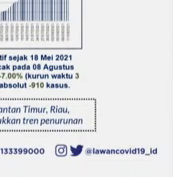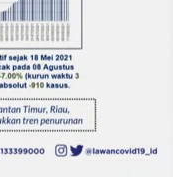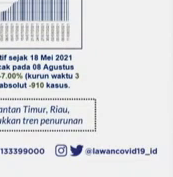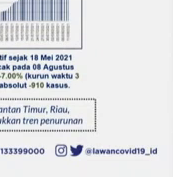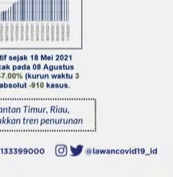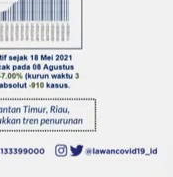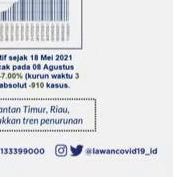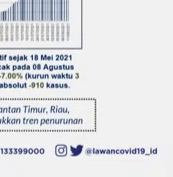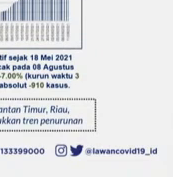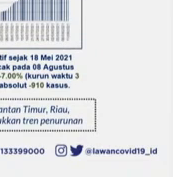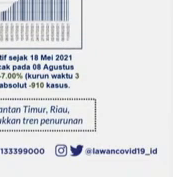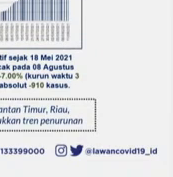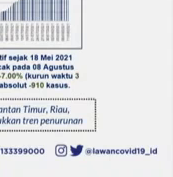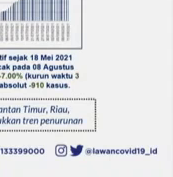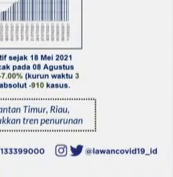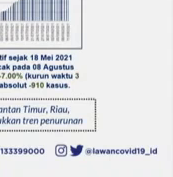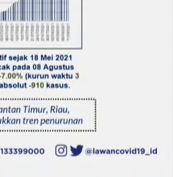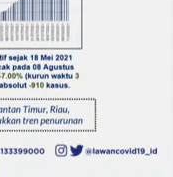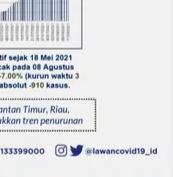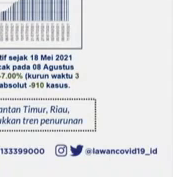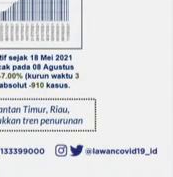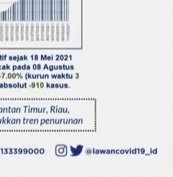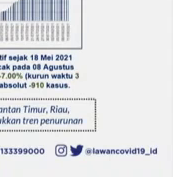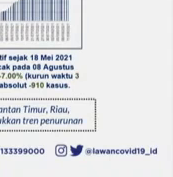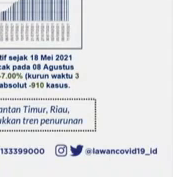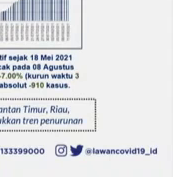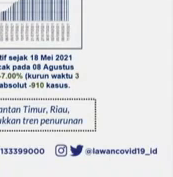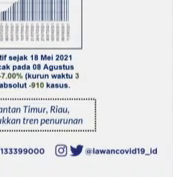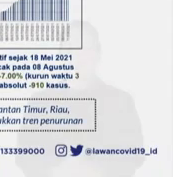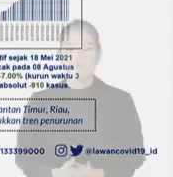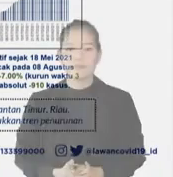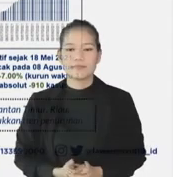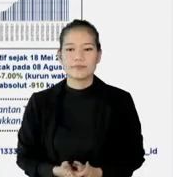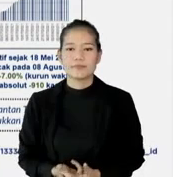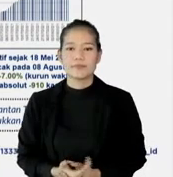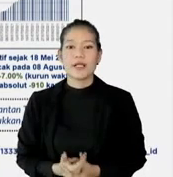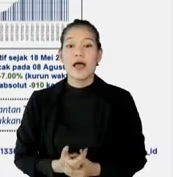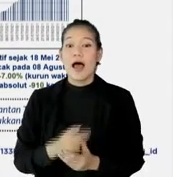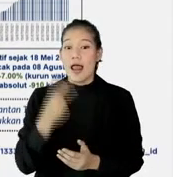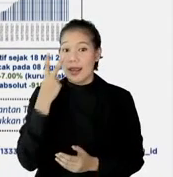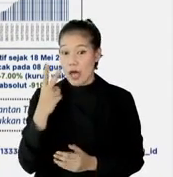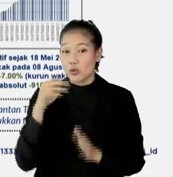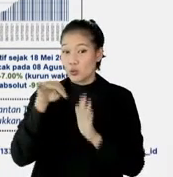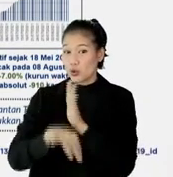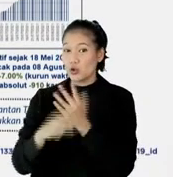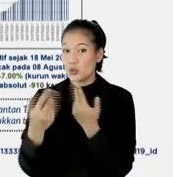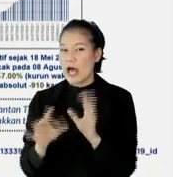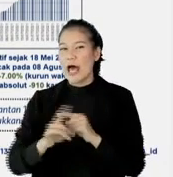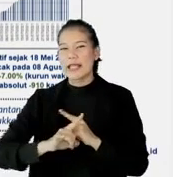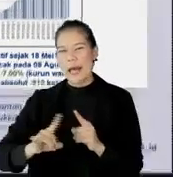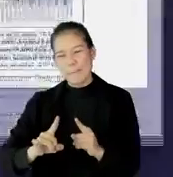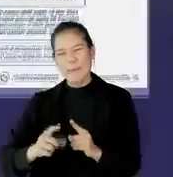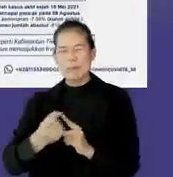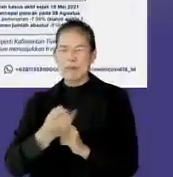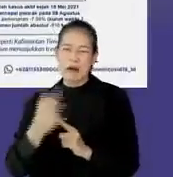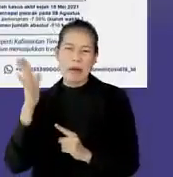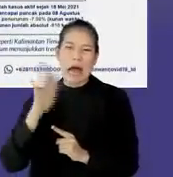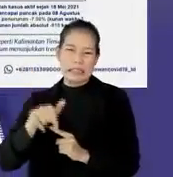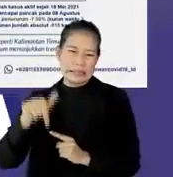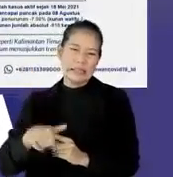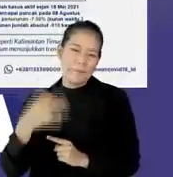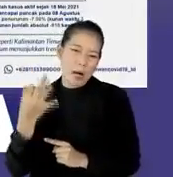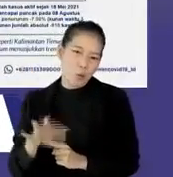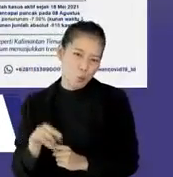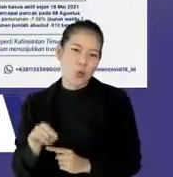3 hari terakhir, baru mulai terjadi tren penurunan. Nah, jadi bisa kita lihat lah ya, sudah mulai turun, tapi masih baru beberapa hari saja,